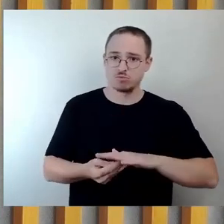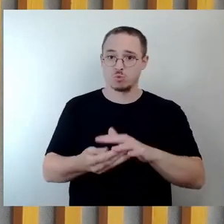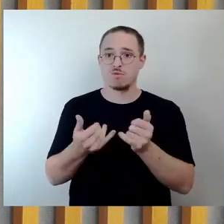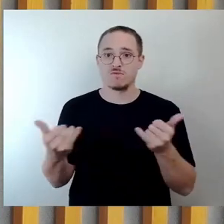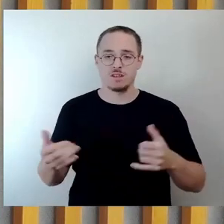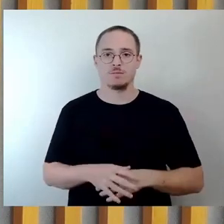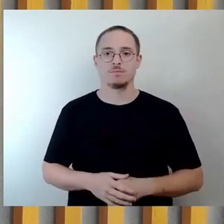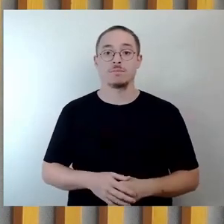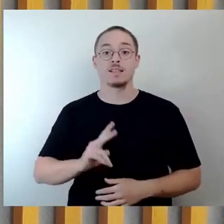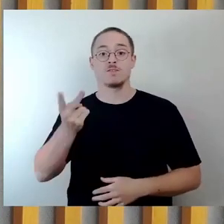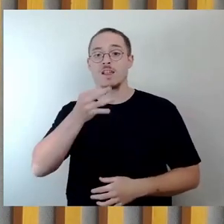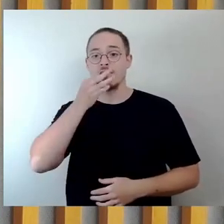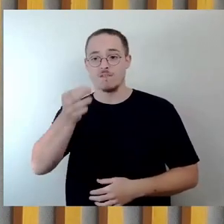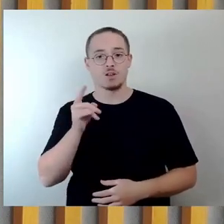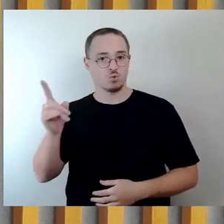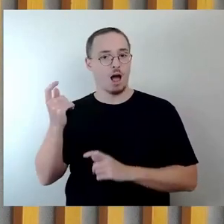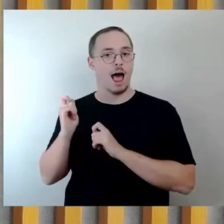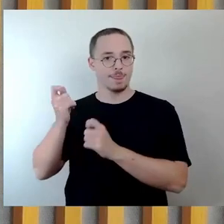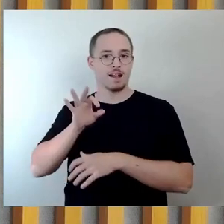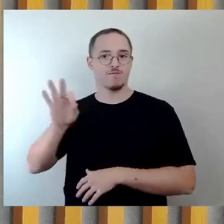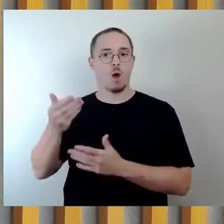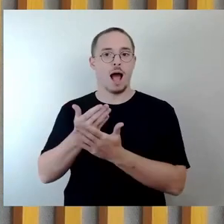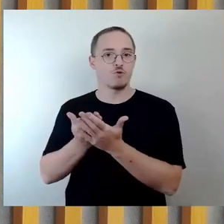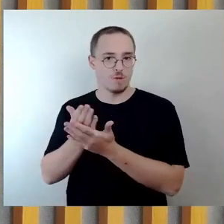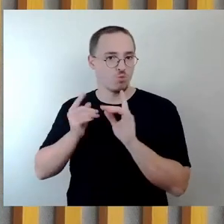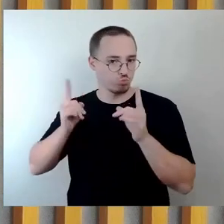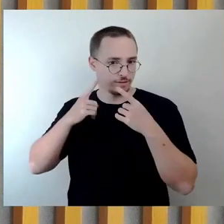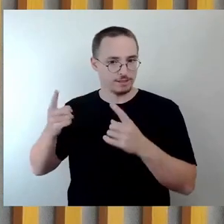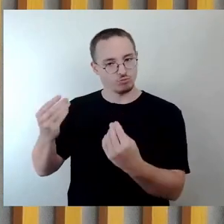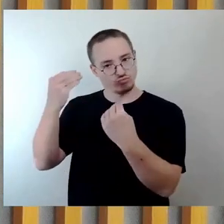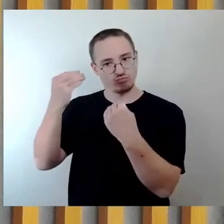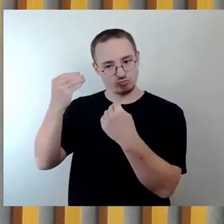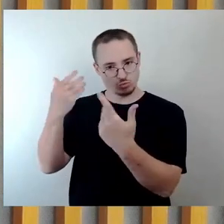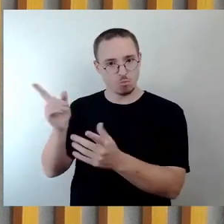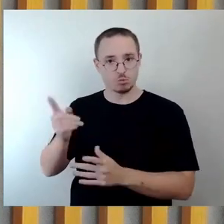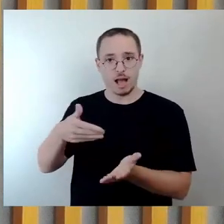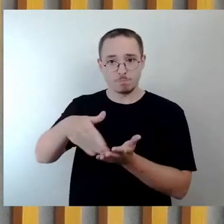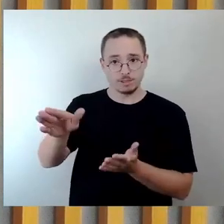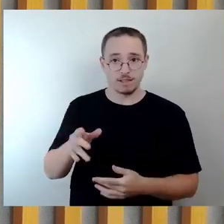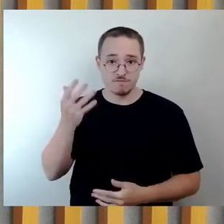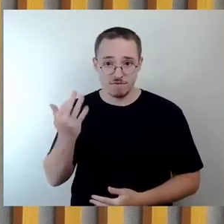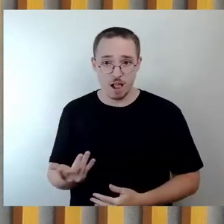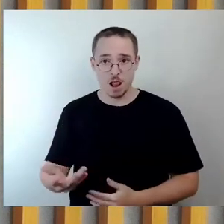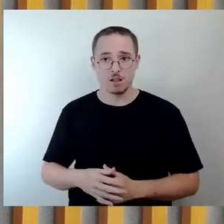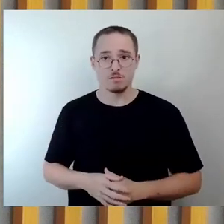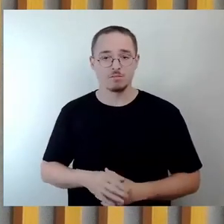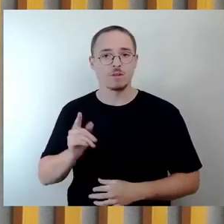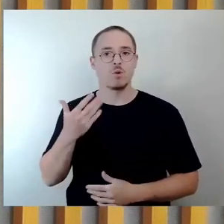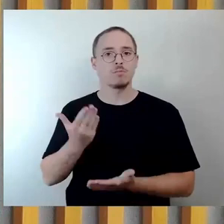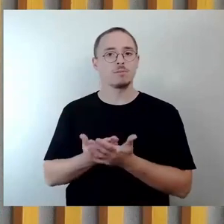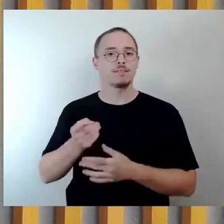Schuljahr aufgrund der Kapazitäten abgelehnt werden? Und wie groß sind die Wartelisten in den verschiedenen Sparten, einschließlich